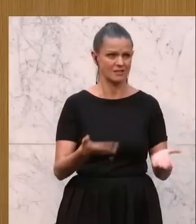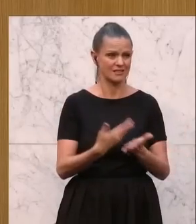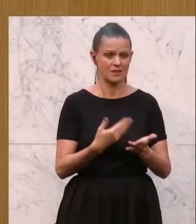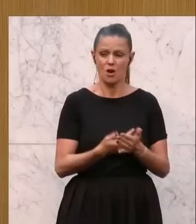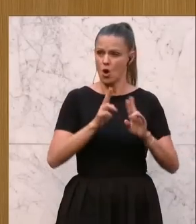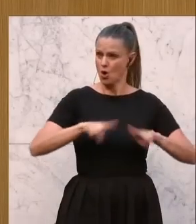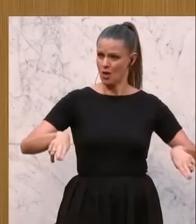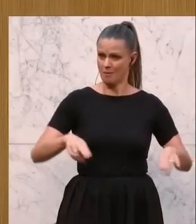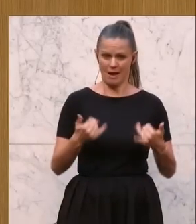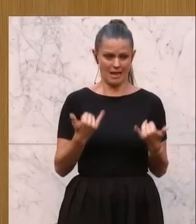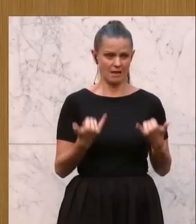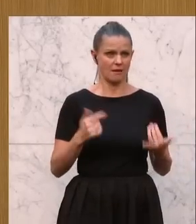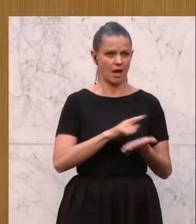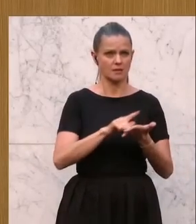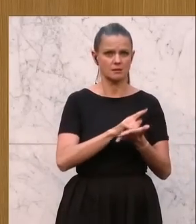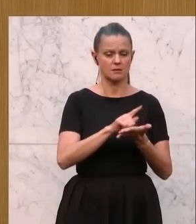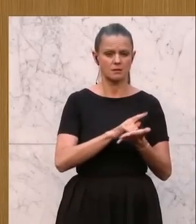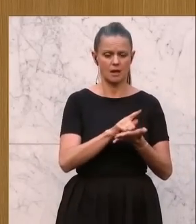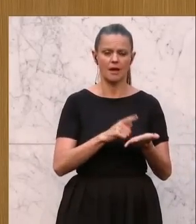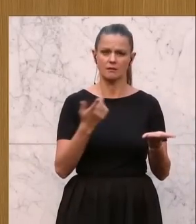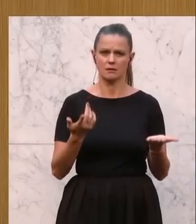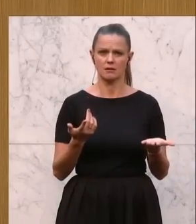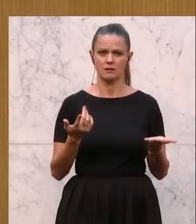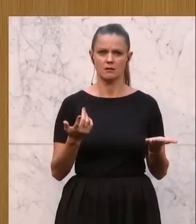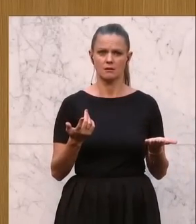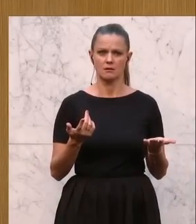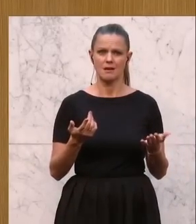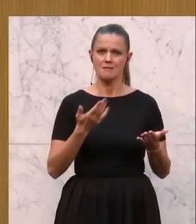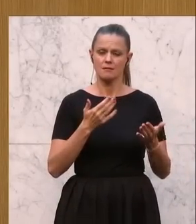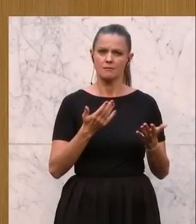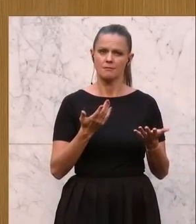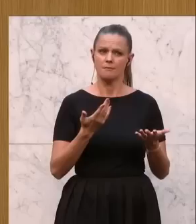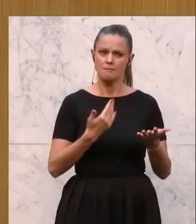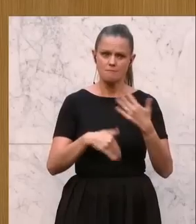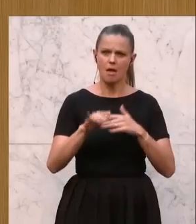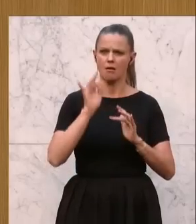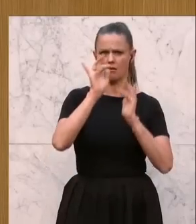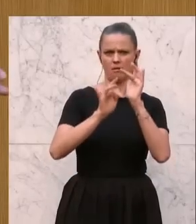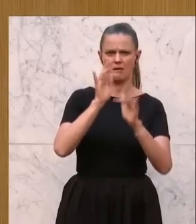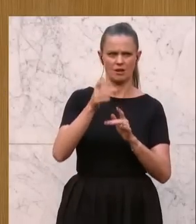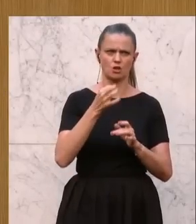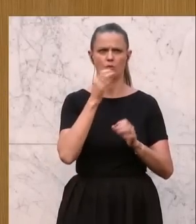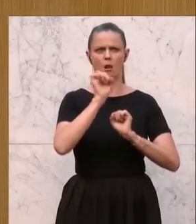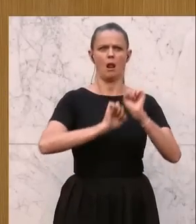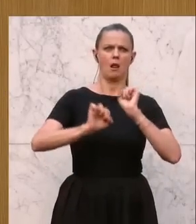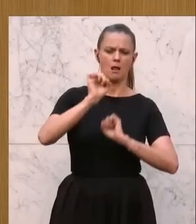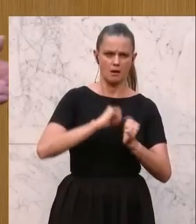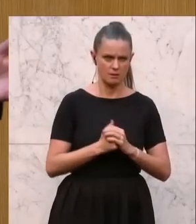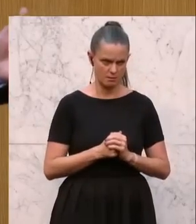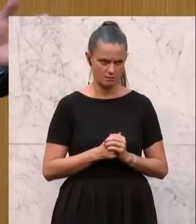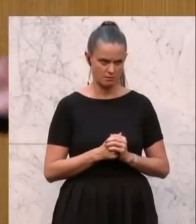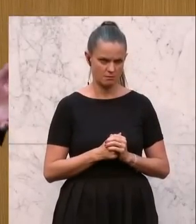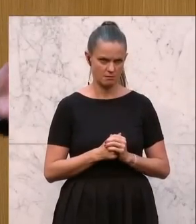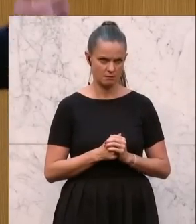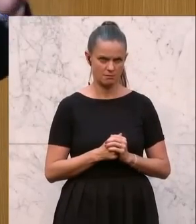Normalitäten werden doch heutzutage immer wieder bestritten. Ja, und das braucht natürlich